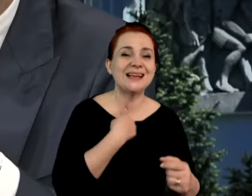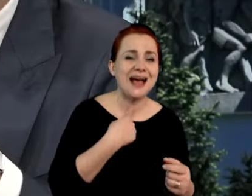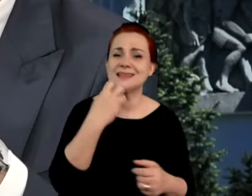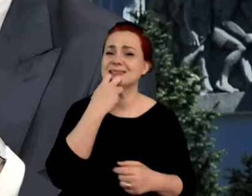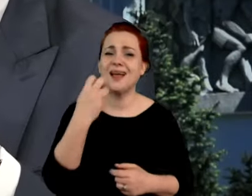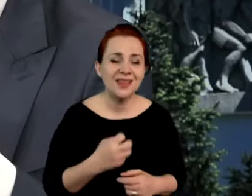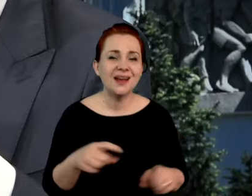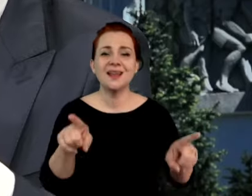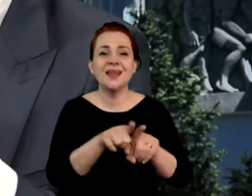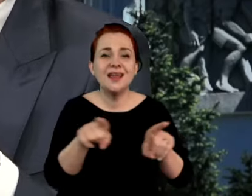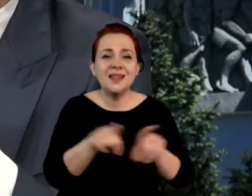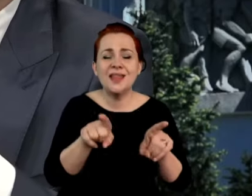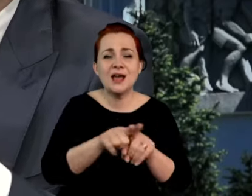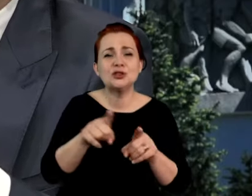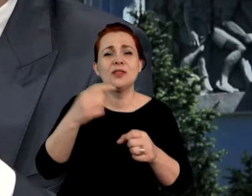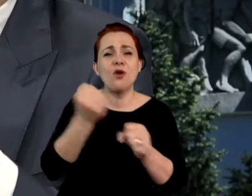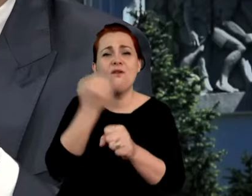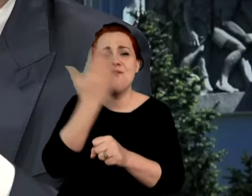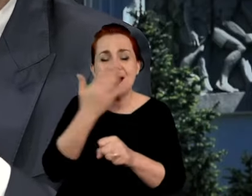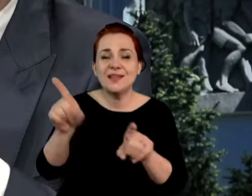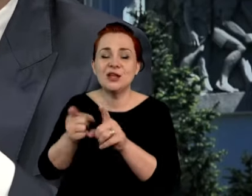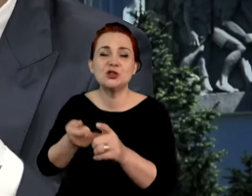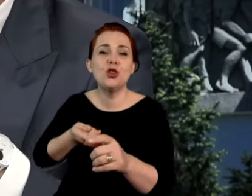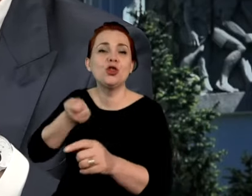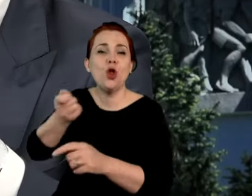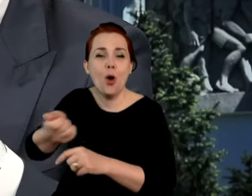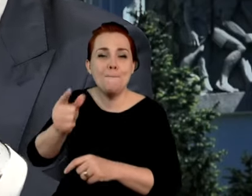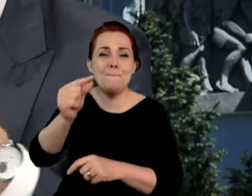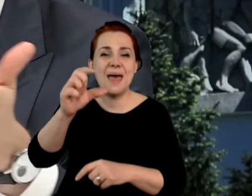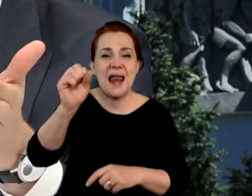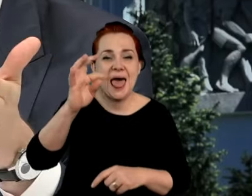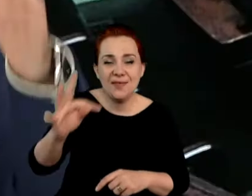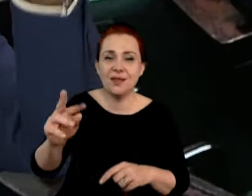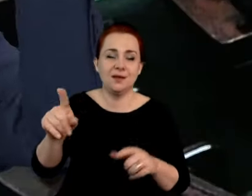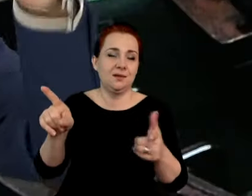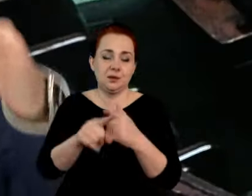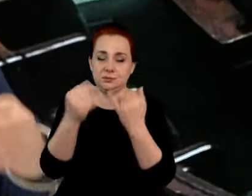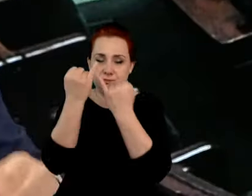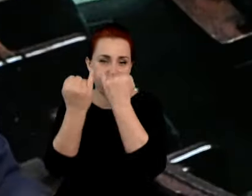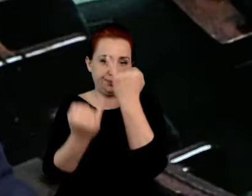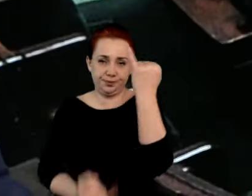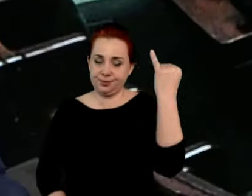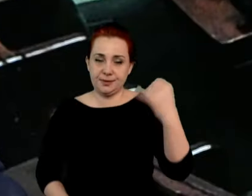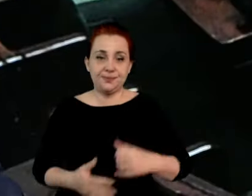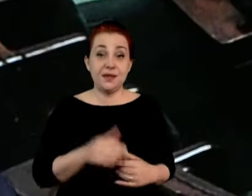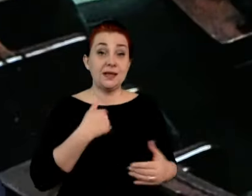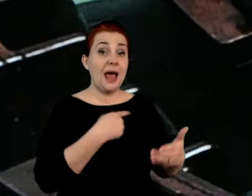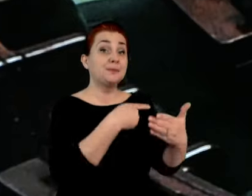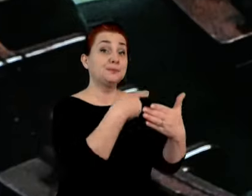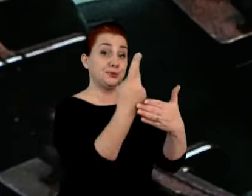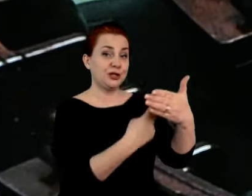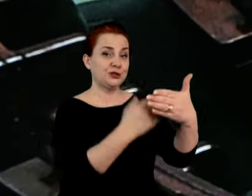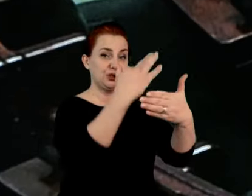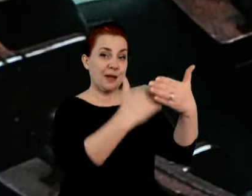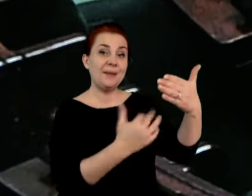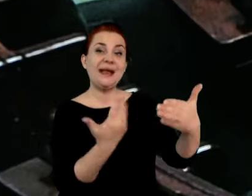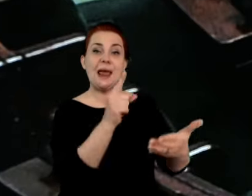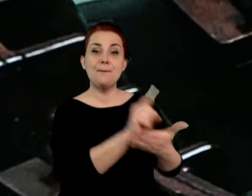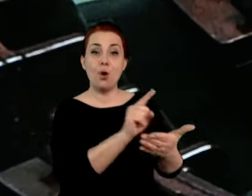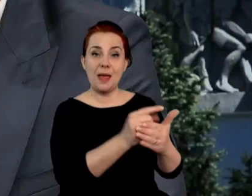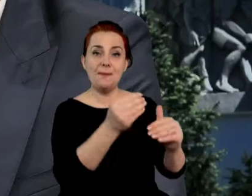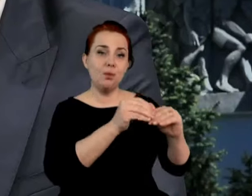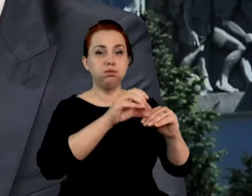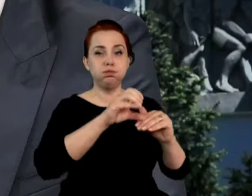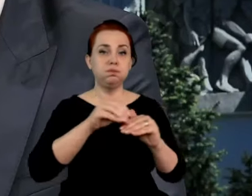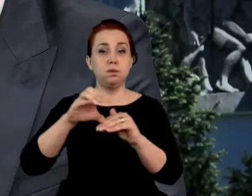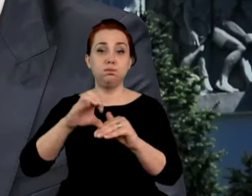redystrybucja węgla, dodatek pelet, olej opałowy, energia elektryczna. To ja jeszcze raz mogę przeczytać ilość podatków, które wzrosły i opłat.